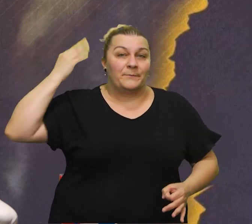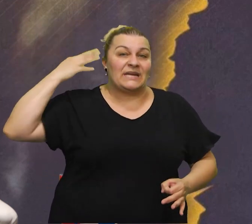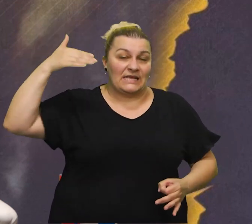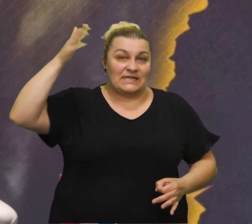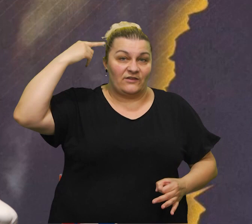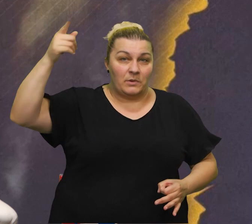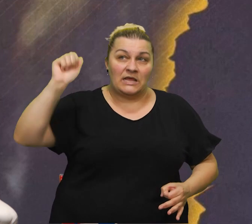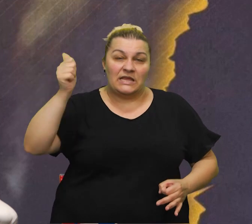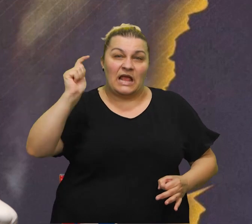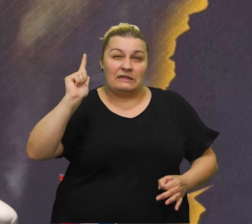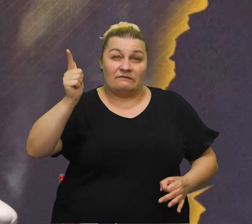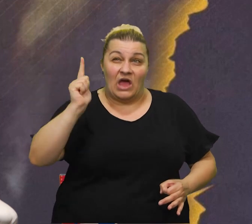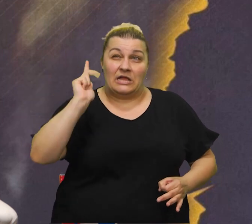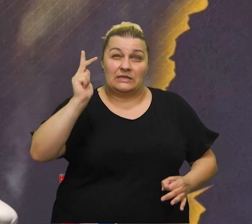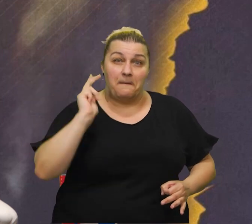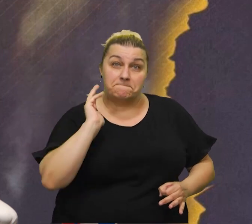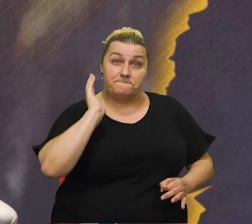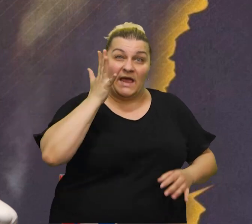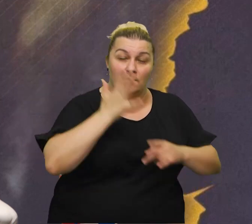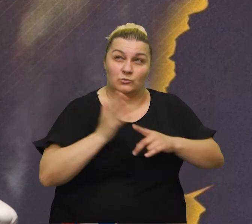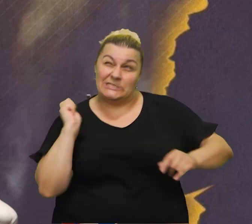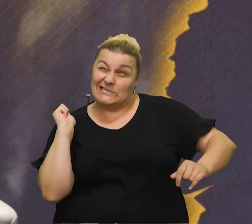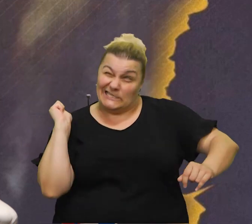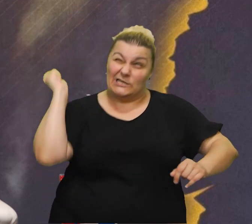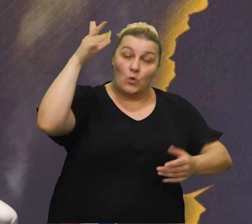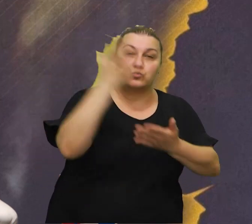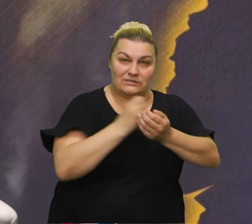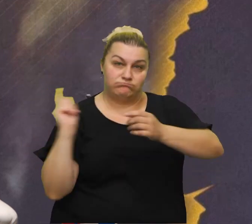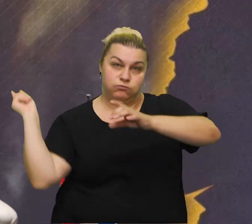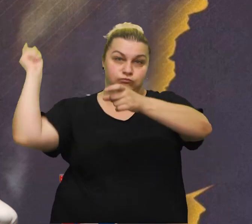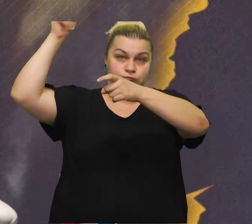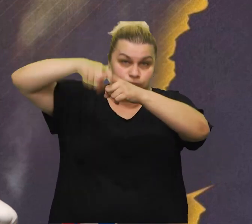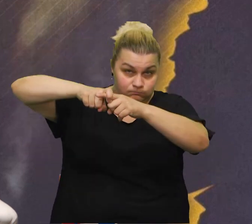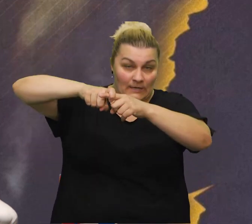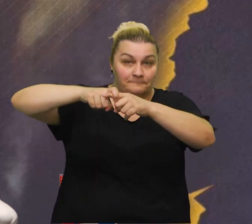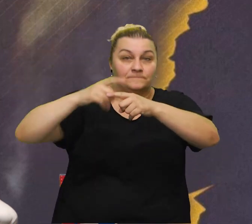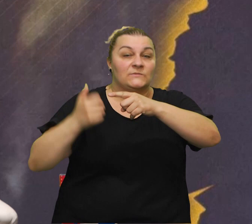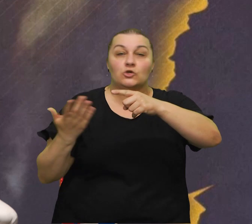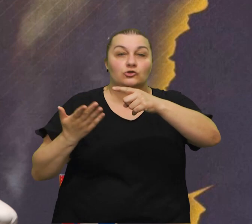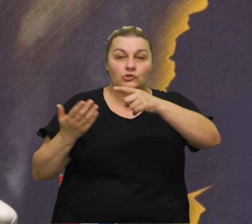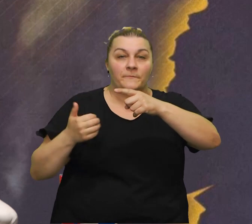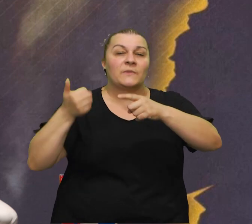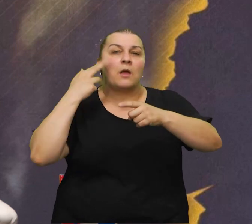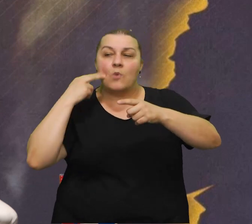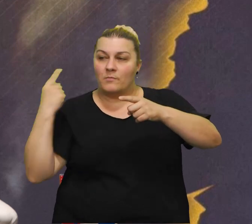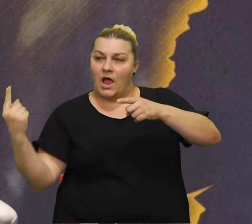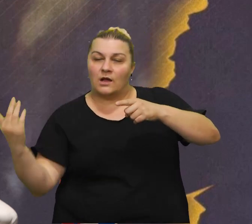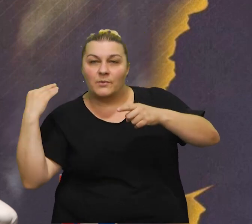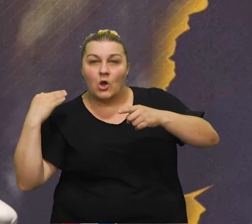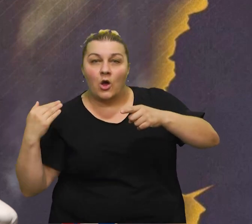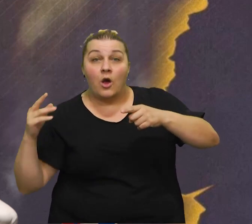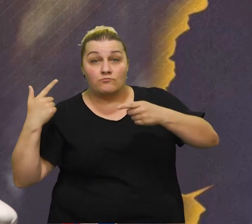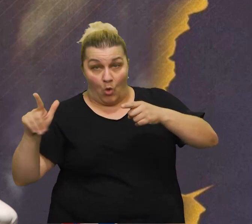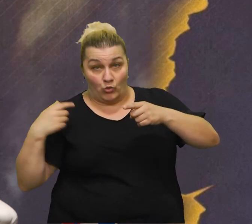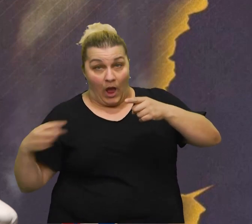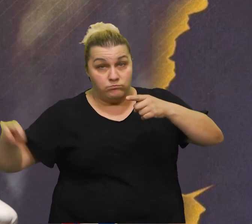zastava jedna, dva, tri, peje puta je uspili smo ga mi pribaciti normalno ajde šta ćemo sad trebati se popijet gore kaže meni ja vam omak sa strane kažem